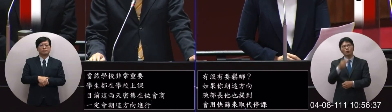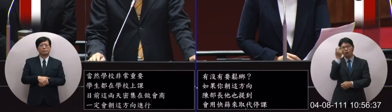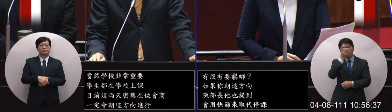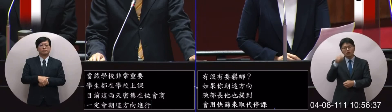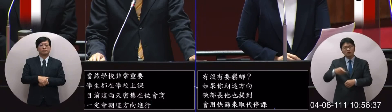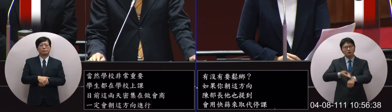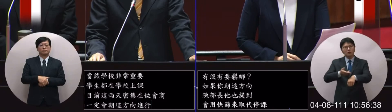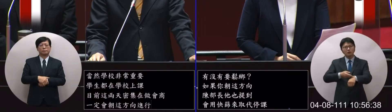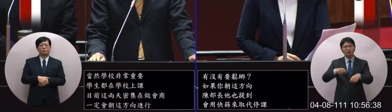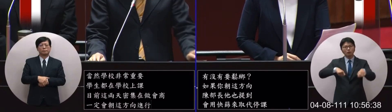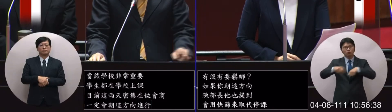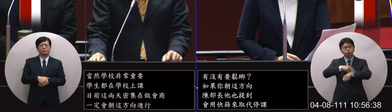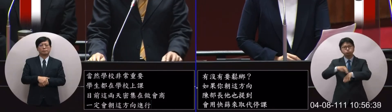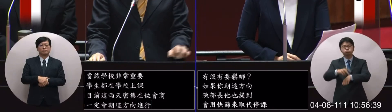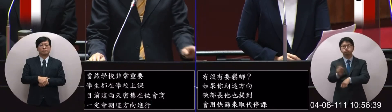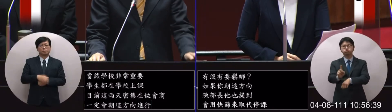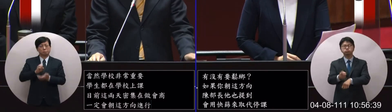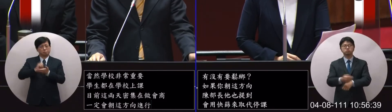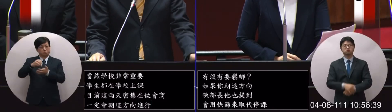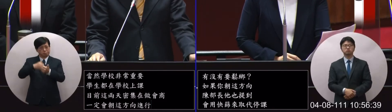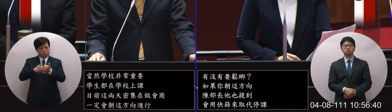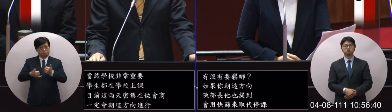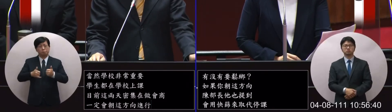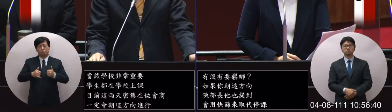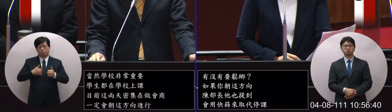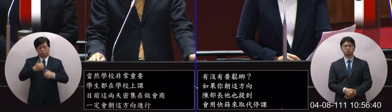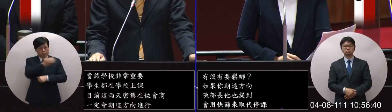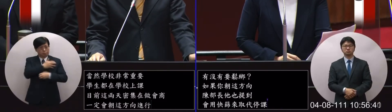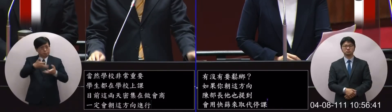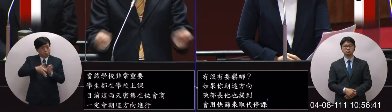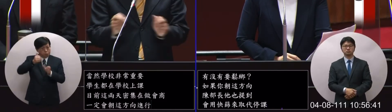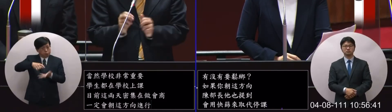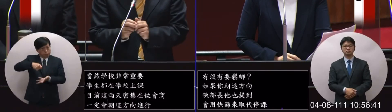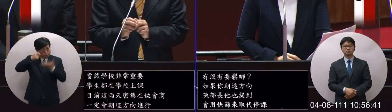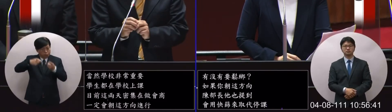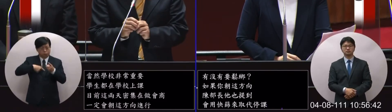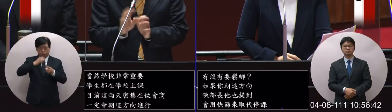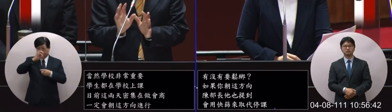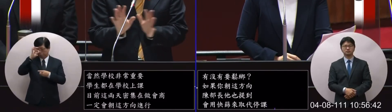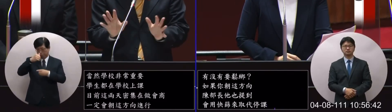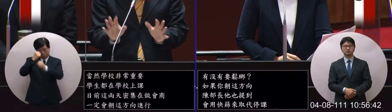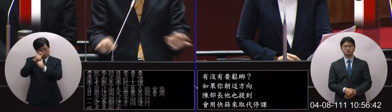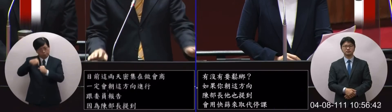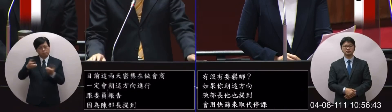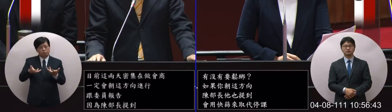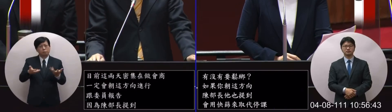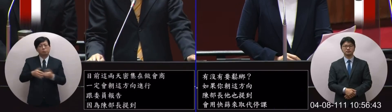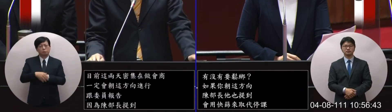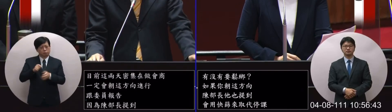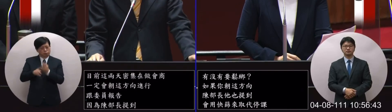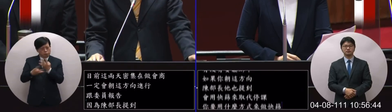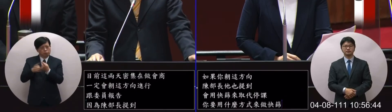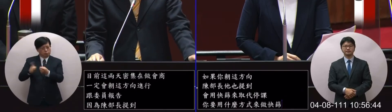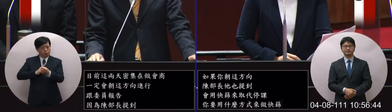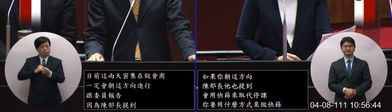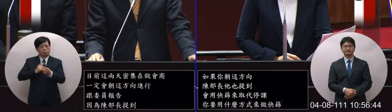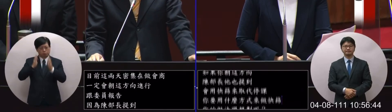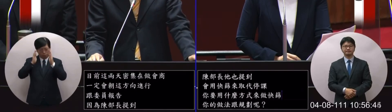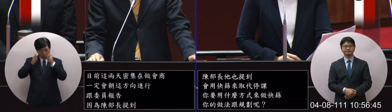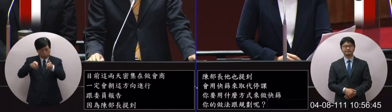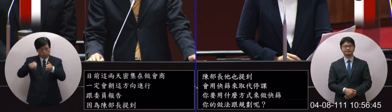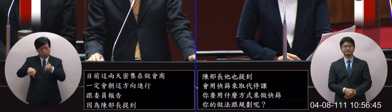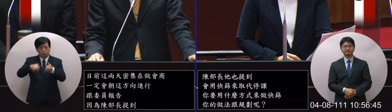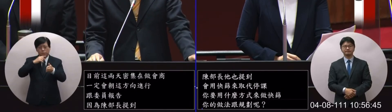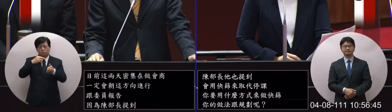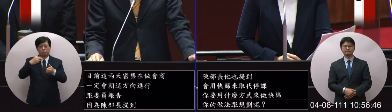你的做法跟規劃呢跟委員報告因為陳部長提到的這個非常專業的部分我想這個他正在做這方面